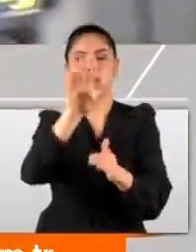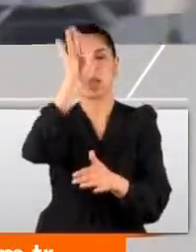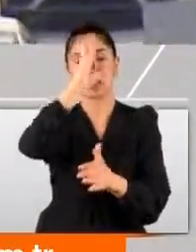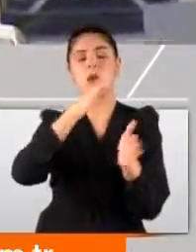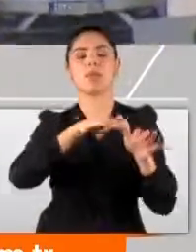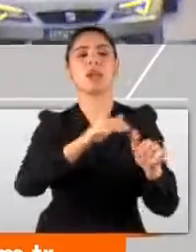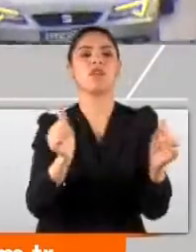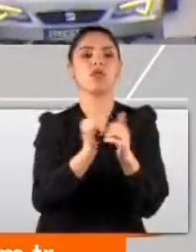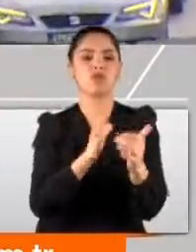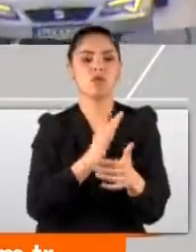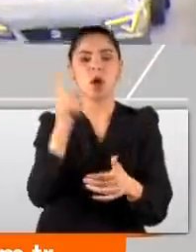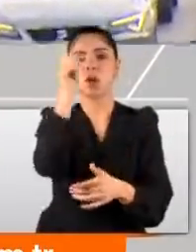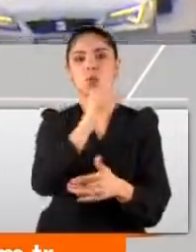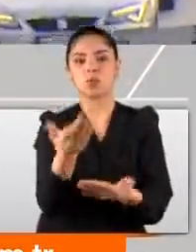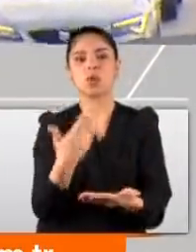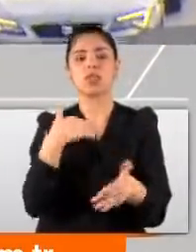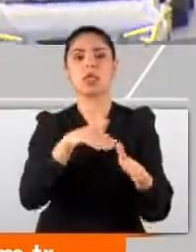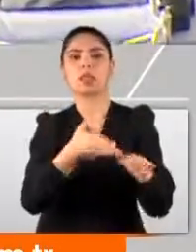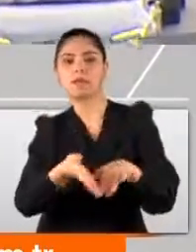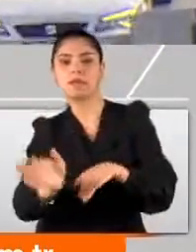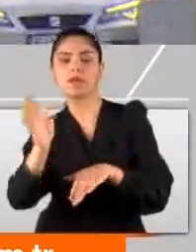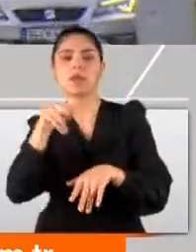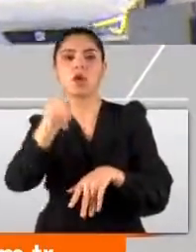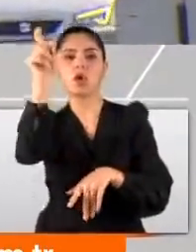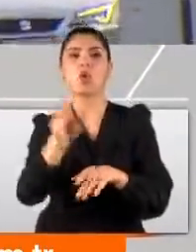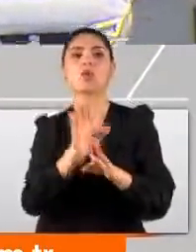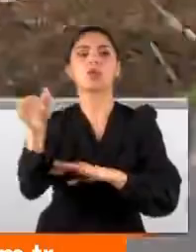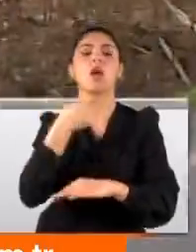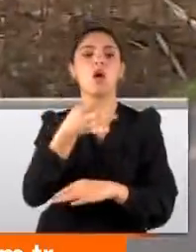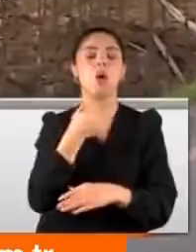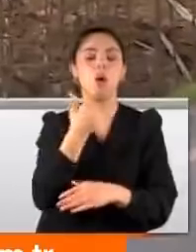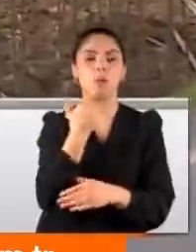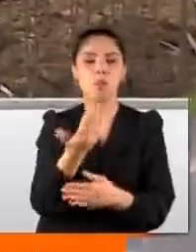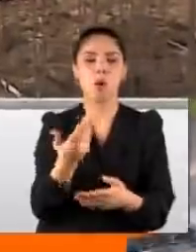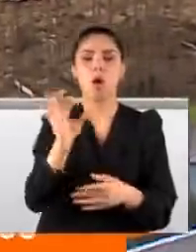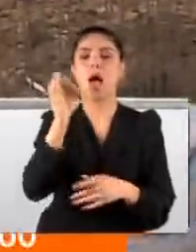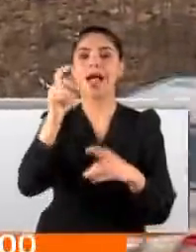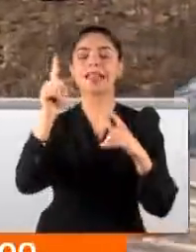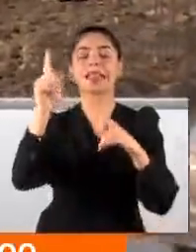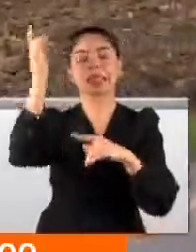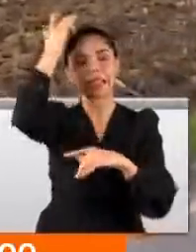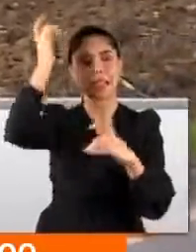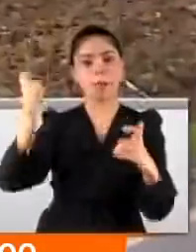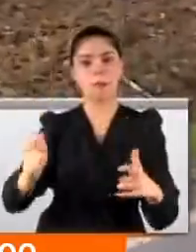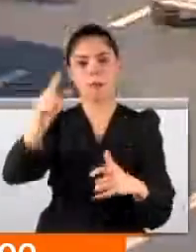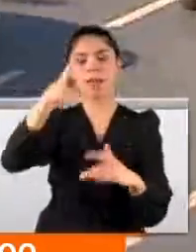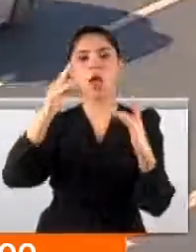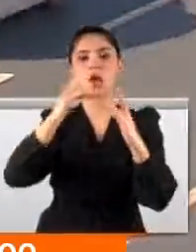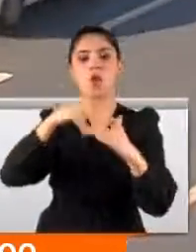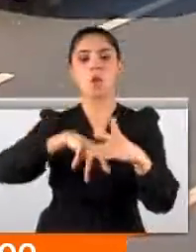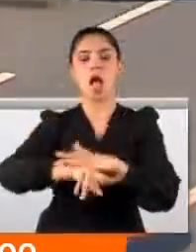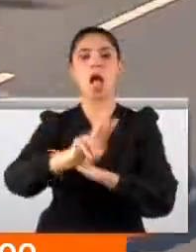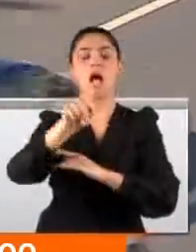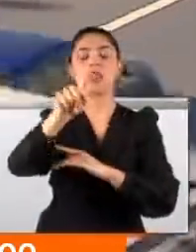yoğunluğu var. O yüzden trafikten çıkıp yolculara ulaşamıyoruz açıkçası. Altın Tepe mevkiindeki alt geçit çalışmaları